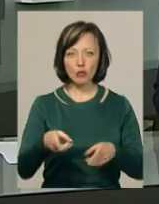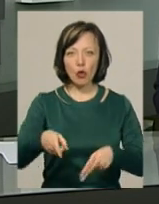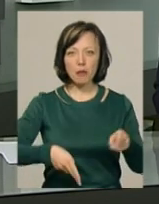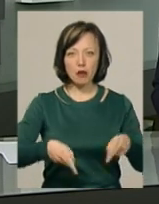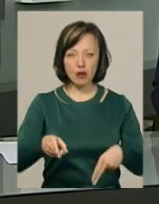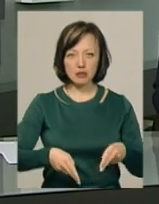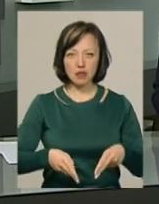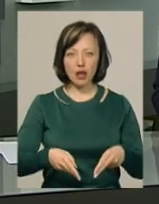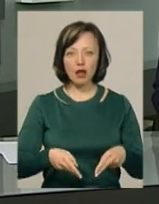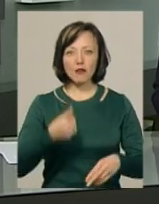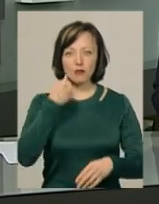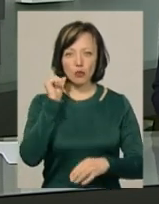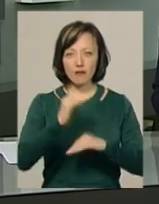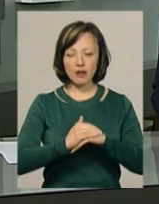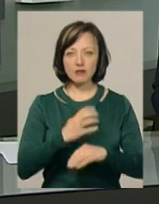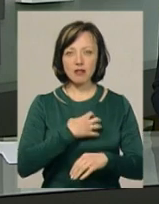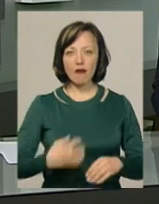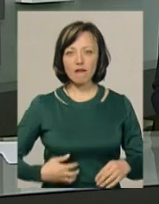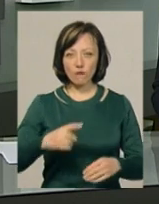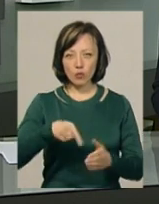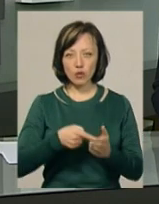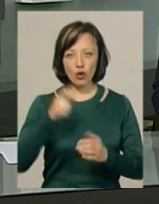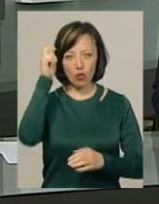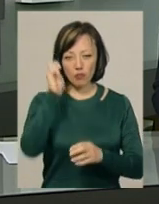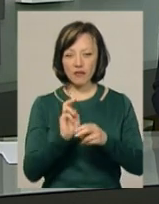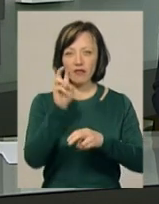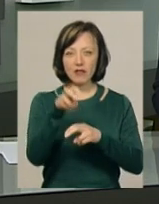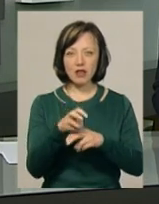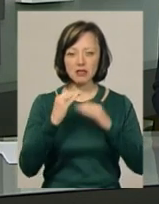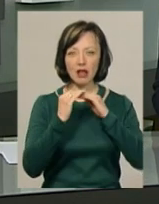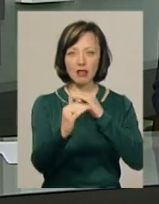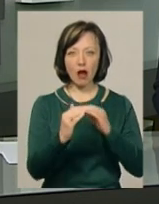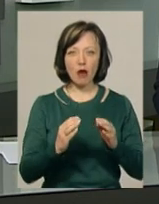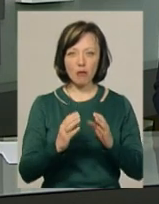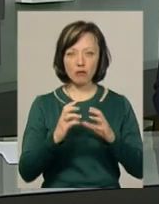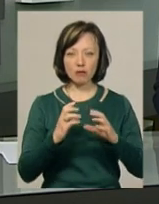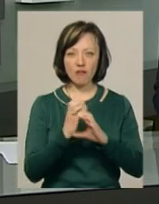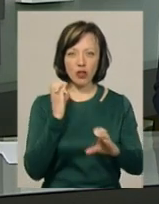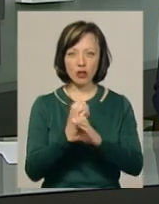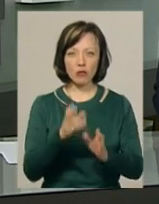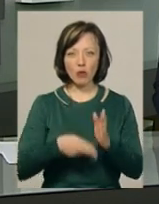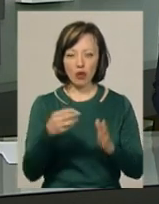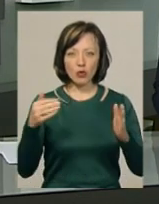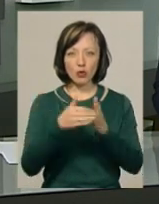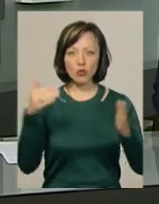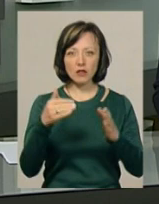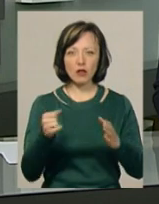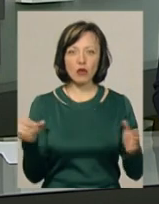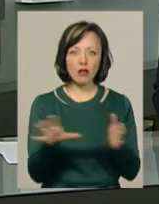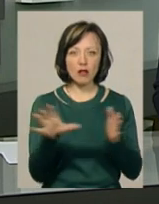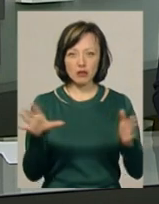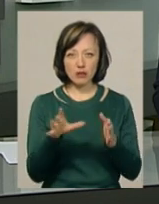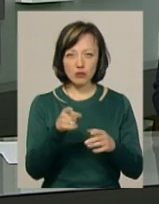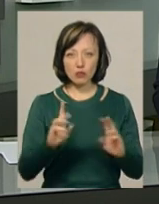втручання. Нагадаю, вчора ввечері у Славуті хлопчик виліз на дах вантажного потягу і дотркнувся до високовольтної лінії. Від ураження